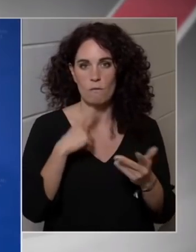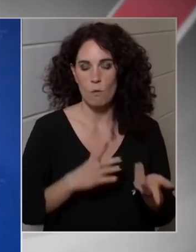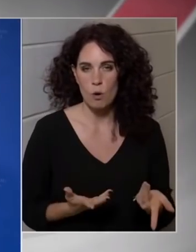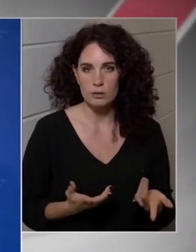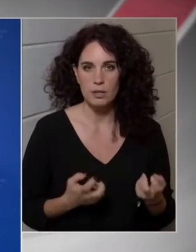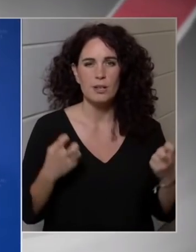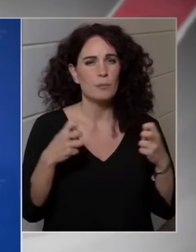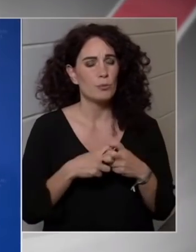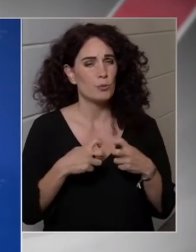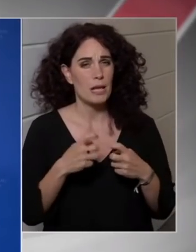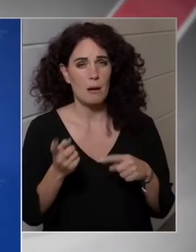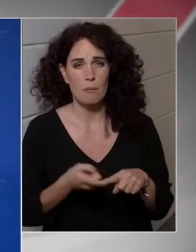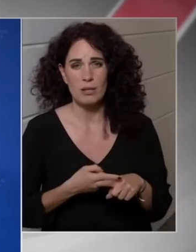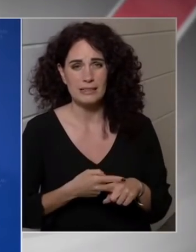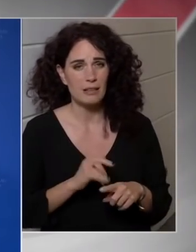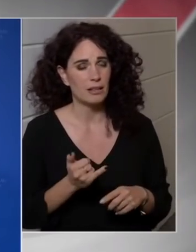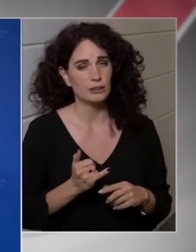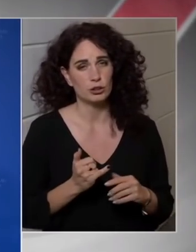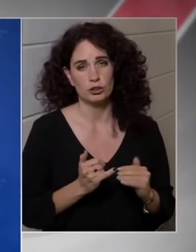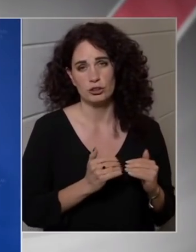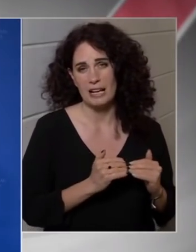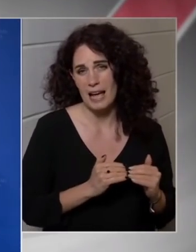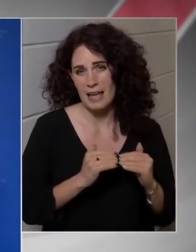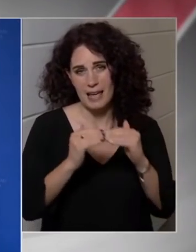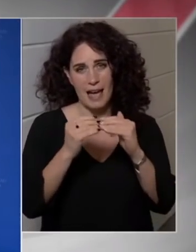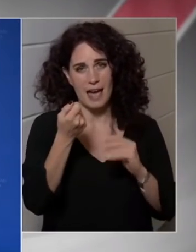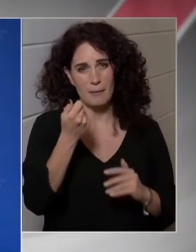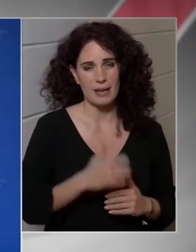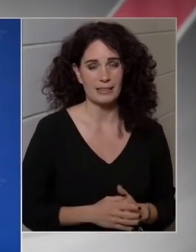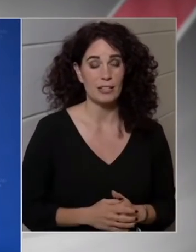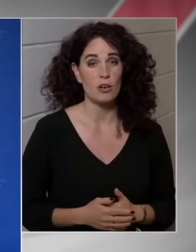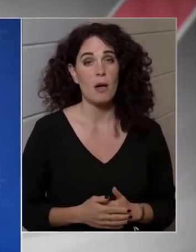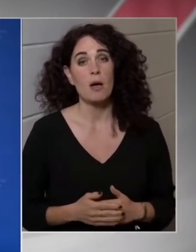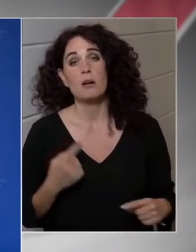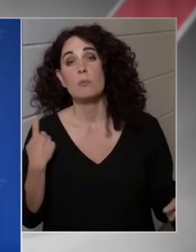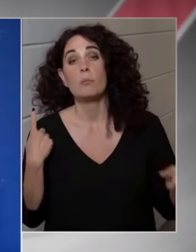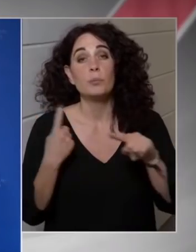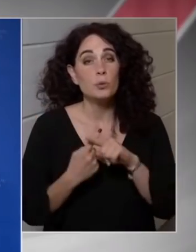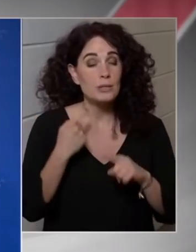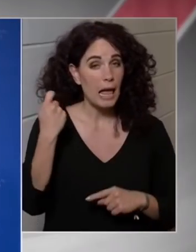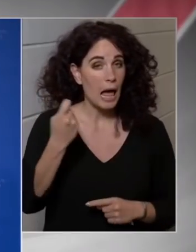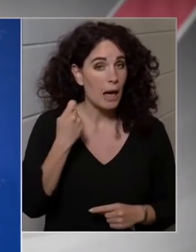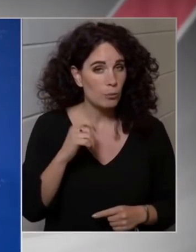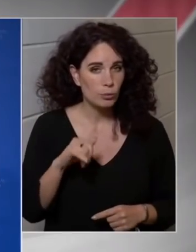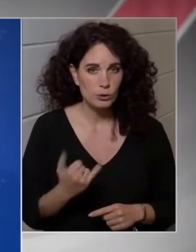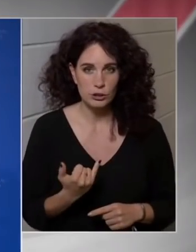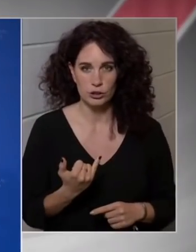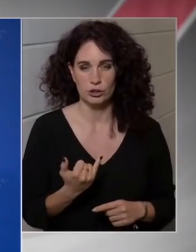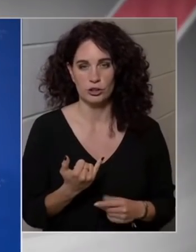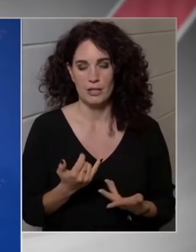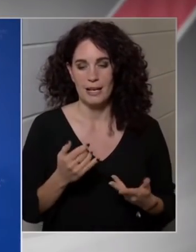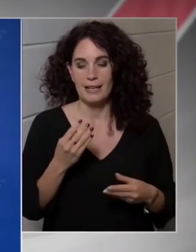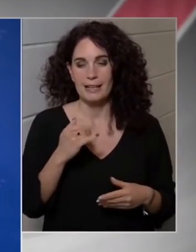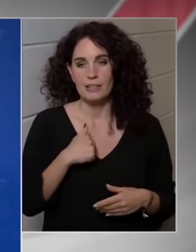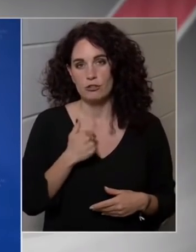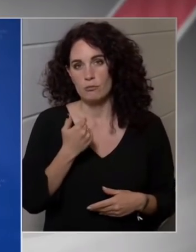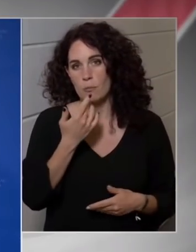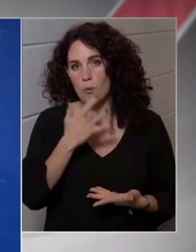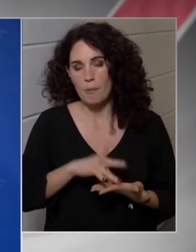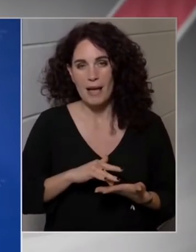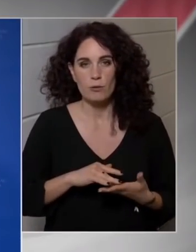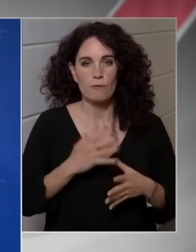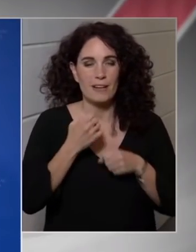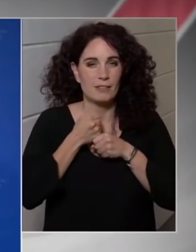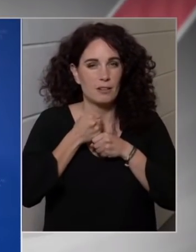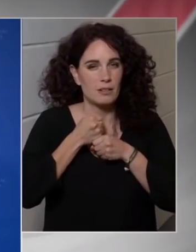politikája is áremelést hozott, és ehhez jött hozzá egy háború, ahol próbáljuk fenntartani azokat a szerintem vívmányokat,